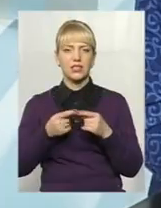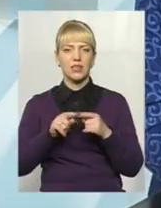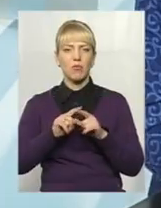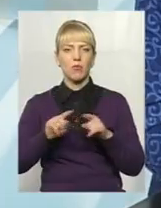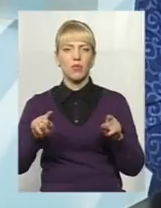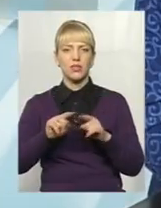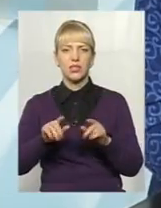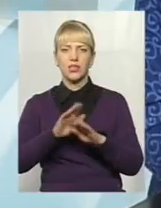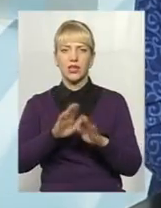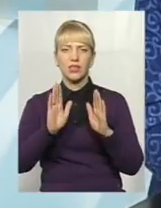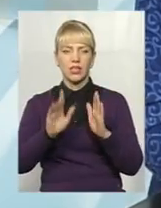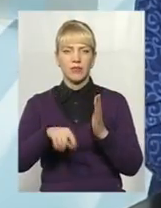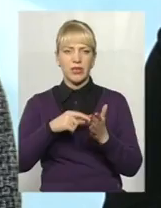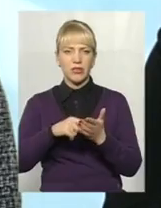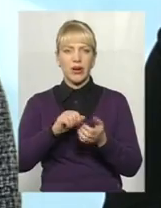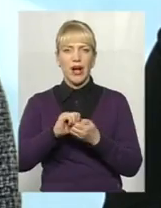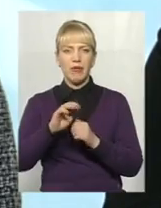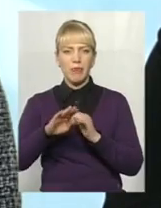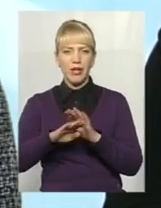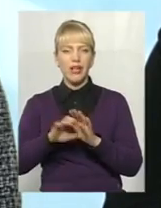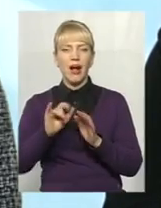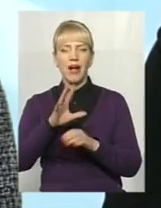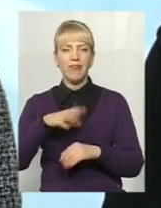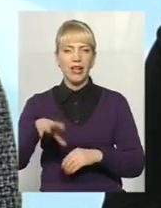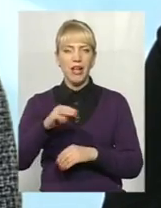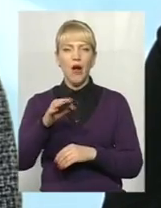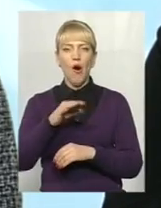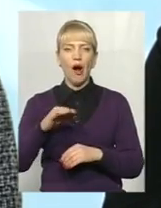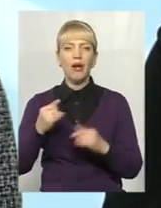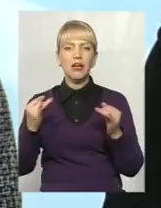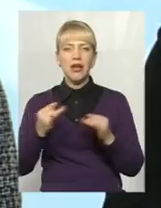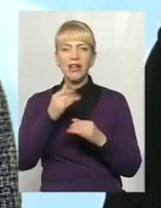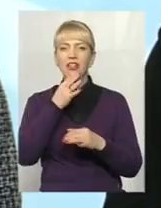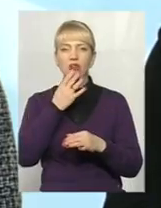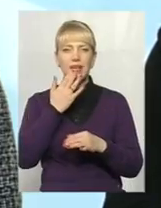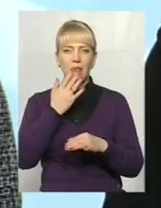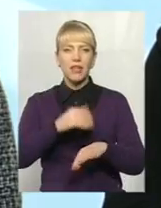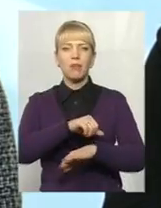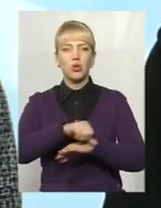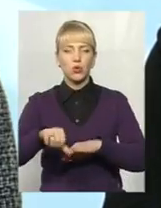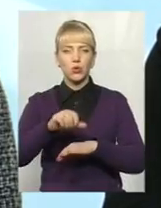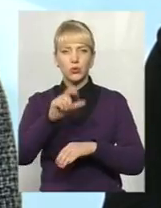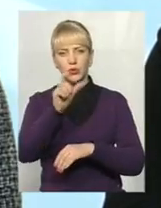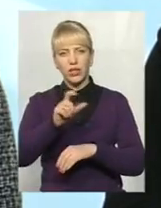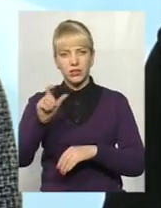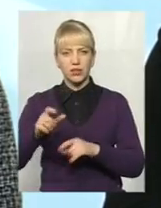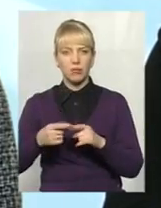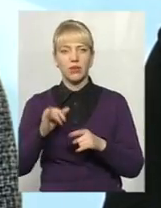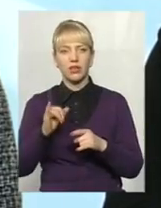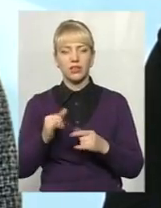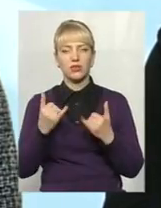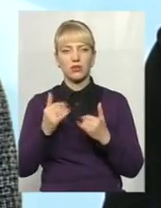всій області, в зацікавленості іноземним туристам. Сьогодні ми можемо говорити про перспективні